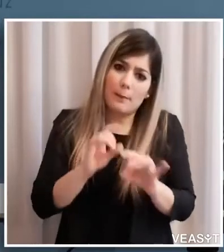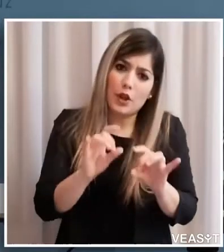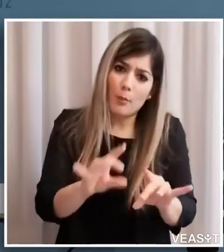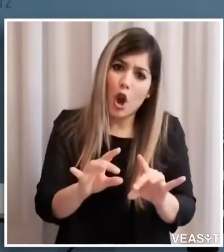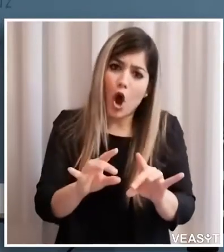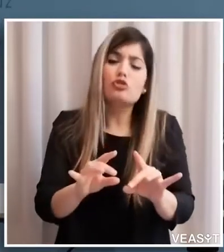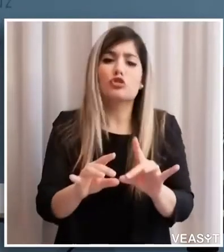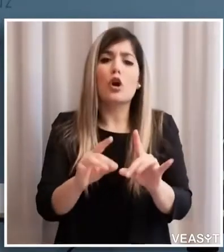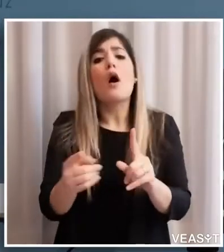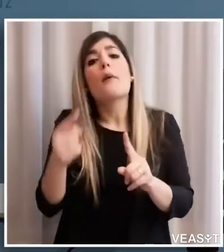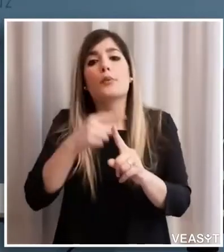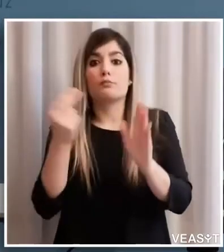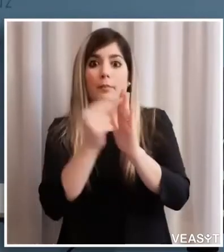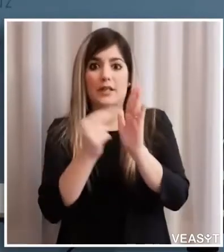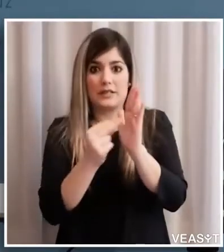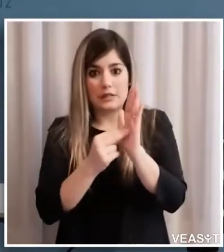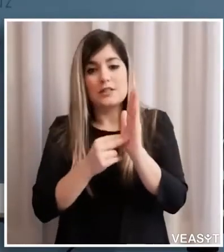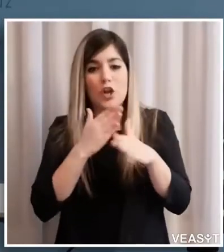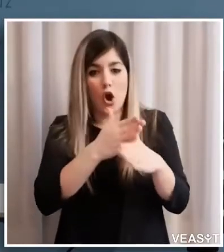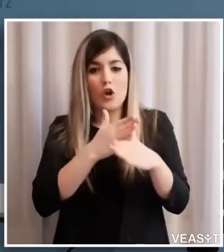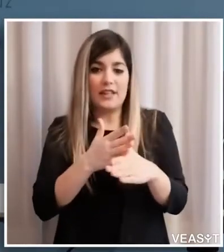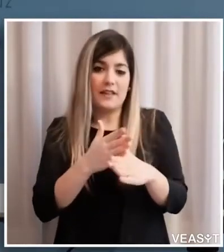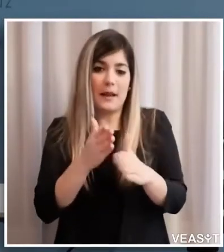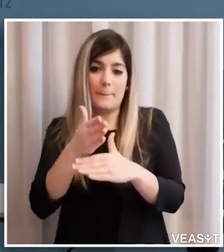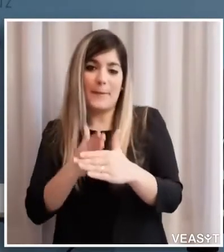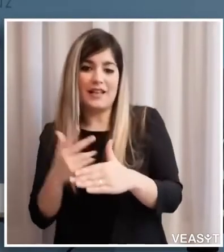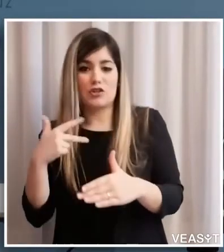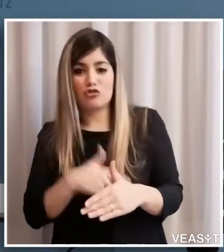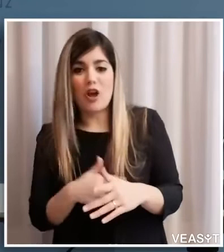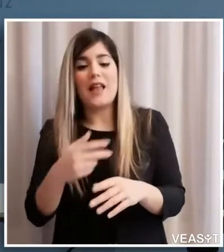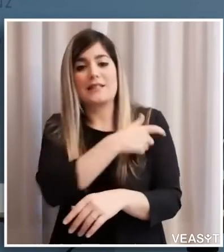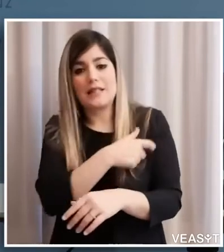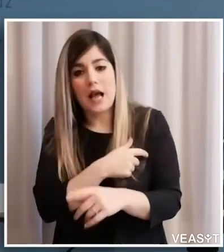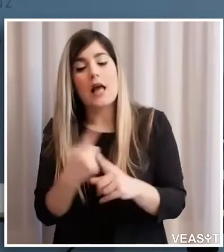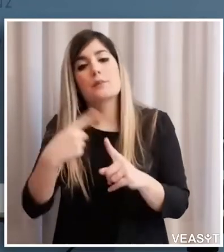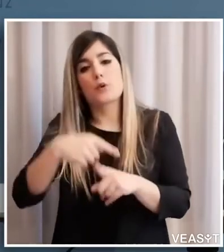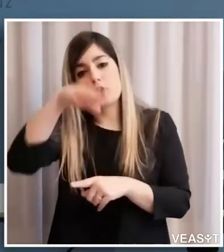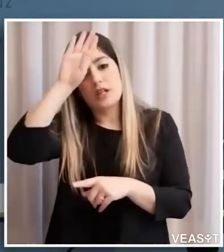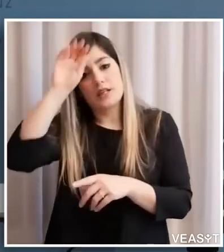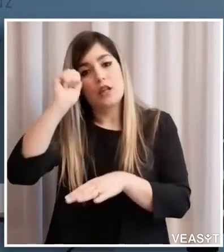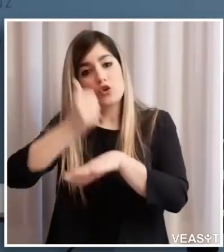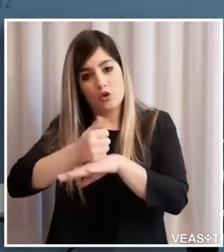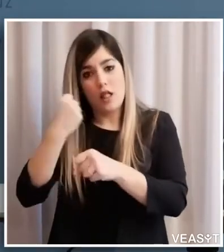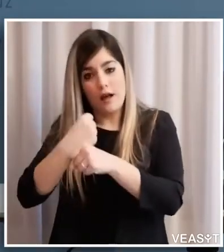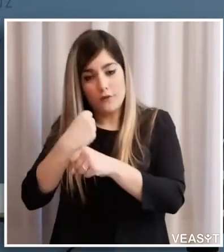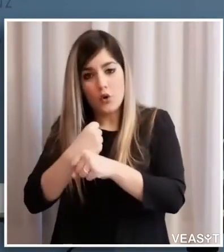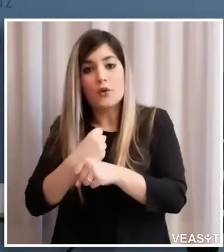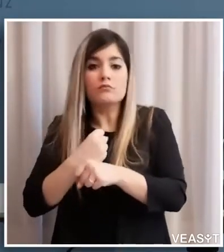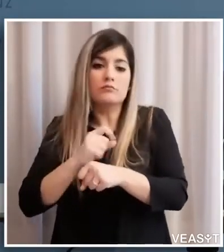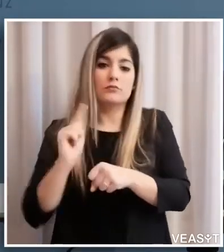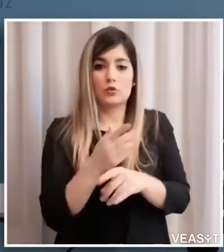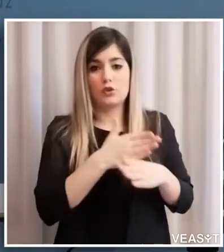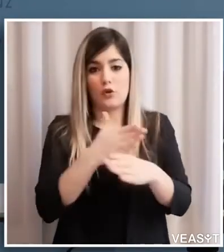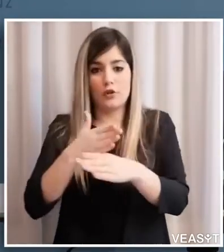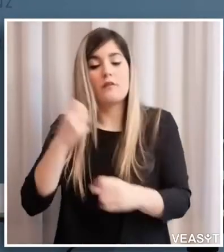sono anche da condividere ovviamente con le parti sociali con i sindacati e con i datori di lavoro questo è l'approccio il